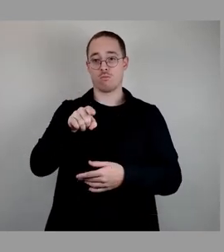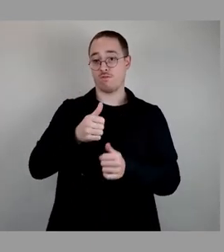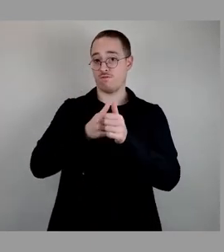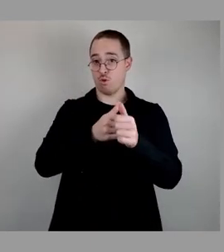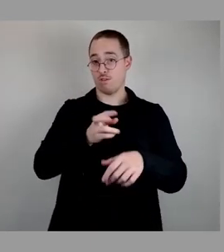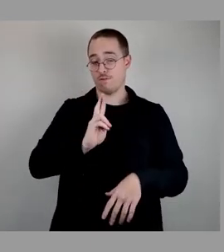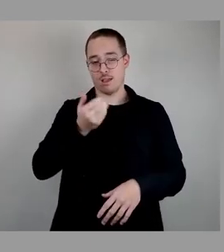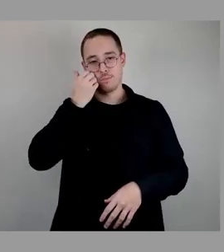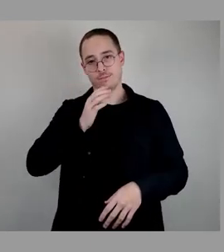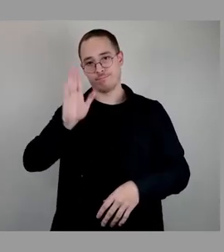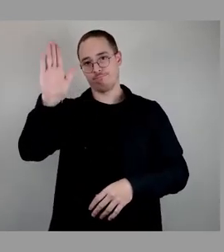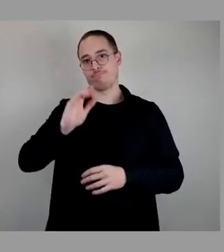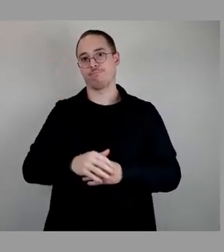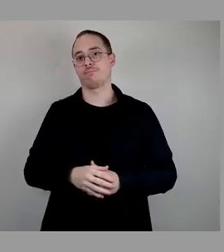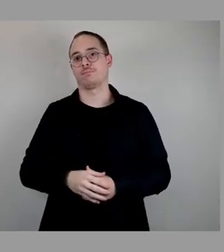ich jetzt um das Stimmzeichen.